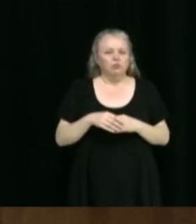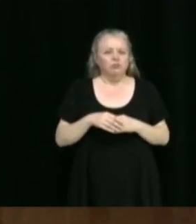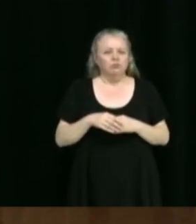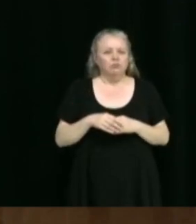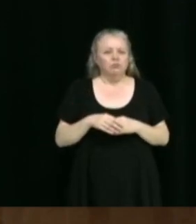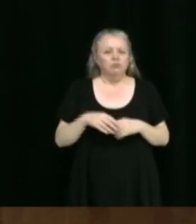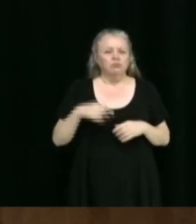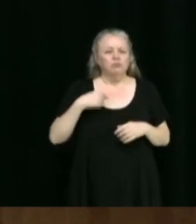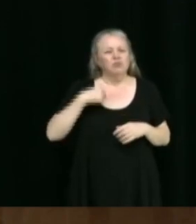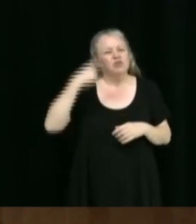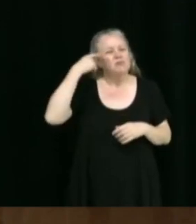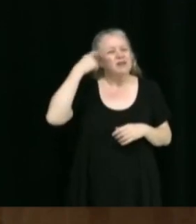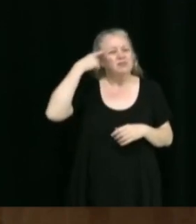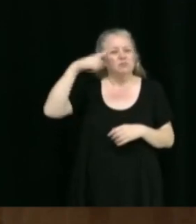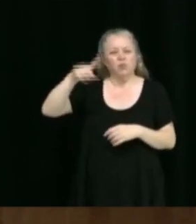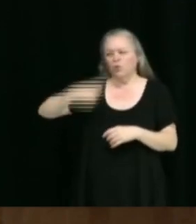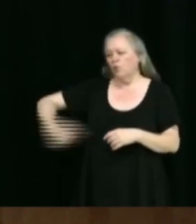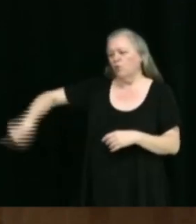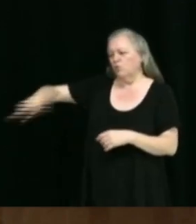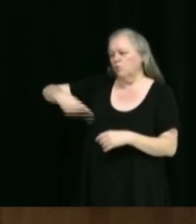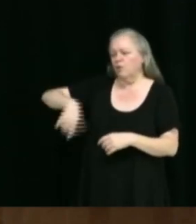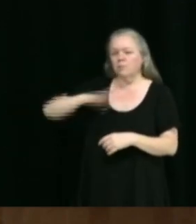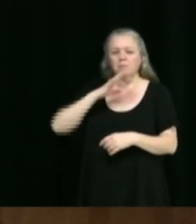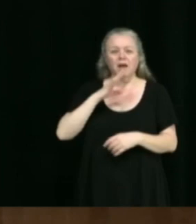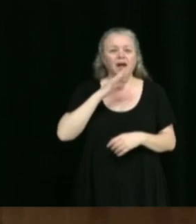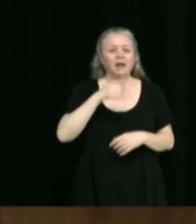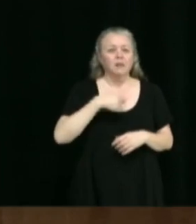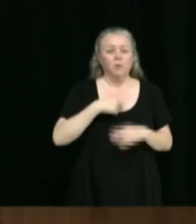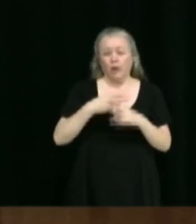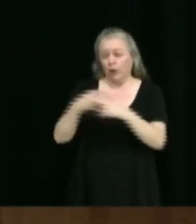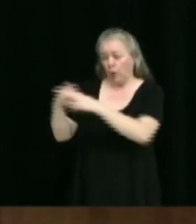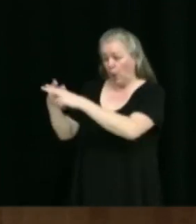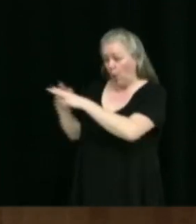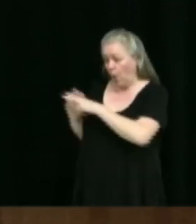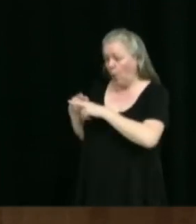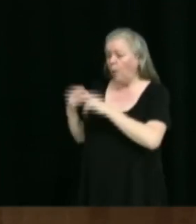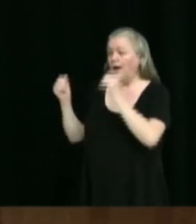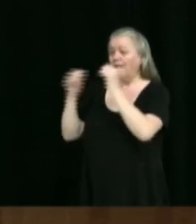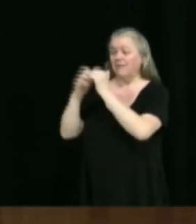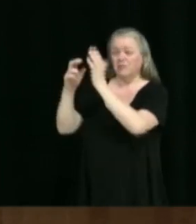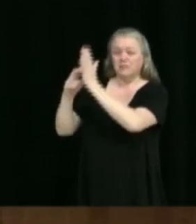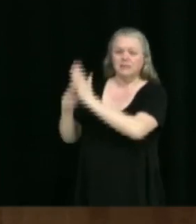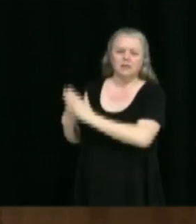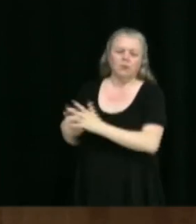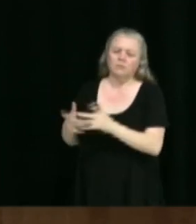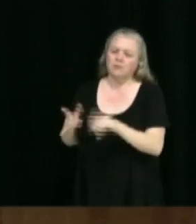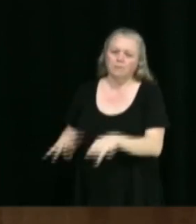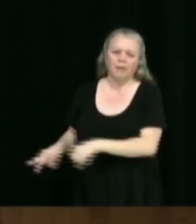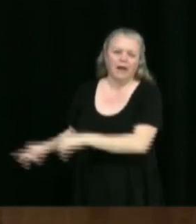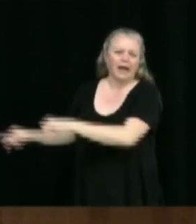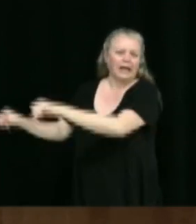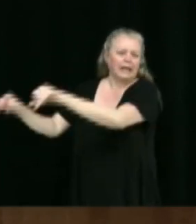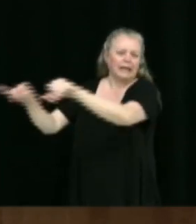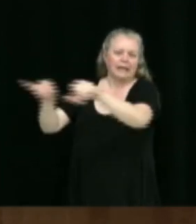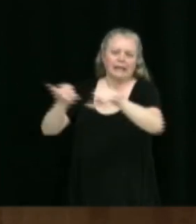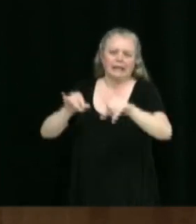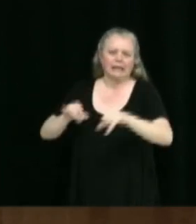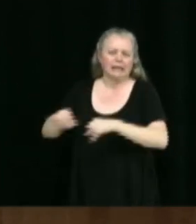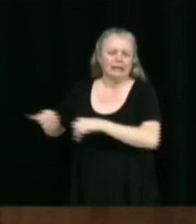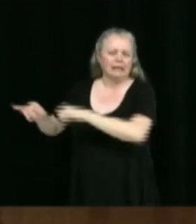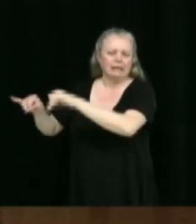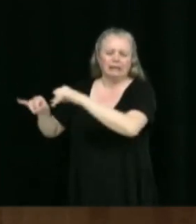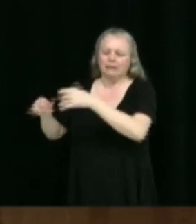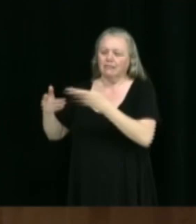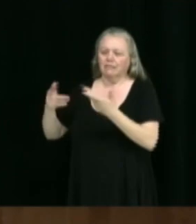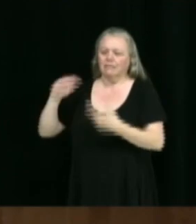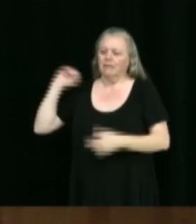Je pense que je parle au nom de tout le monde. J'ai pris des noms avec la pétition puis c'était unanime à tout le monde à qui j'ai eu l'occasion de parler.